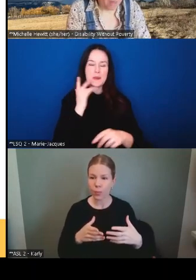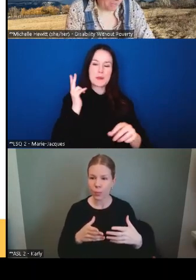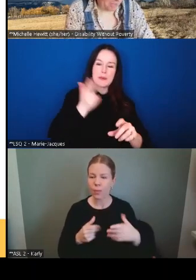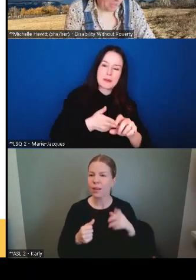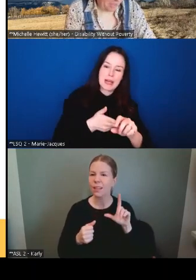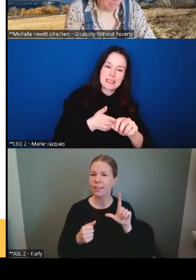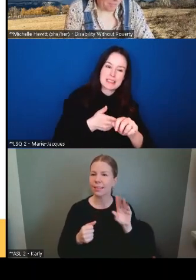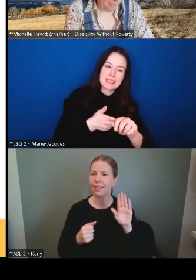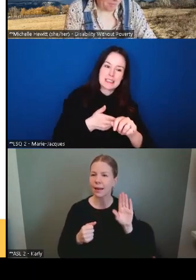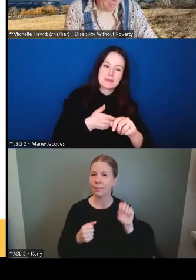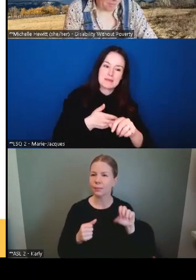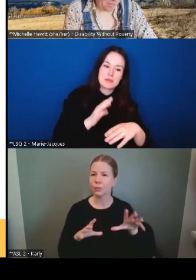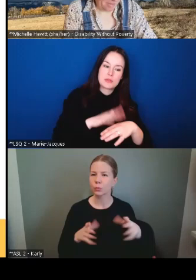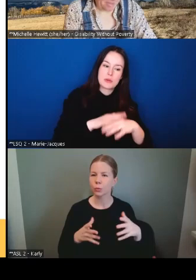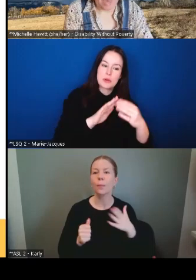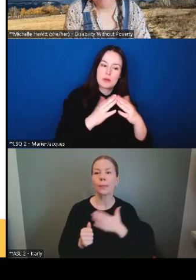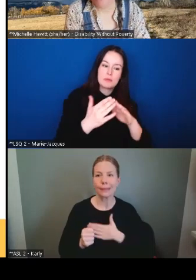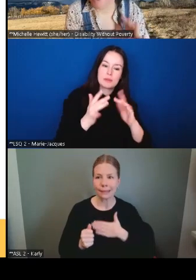en ligne.